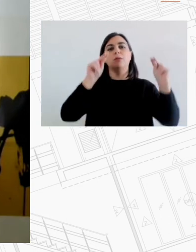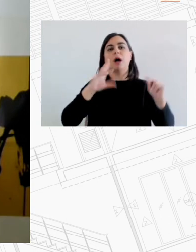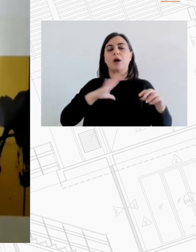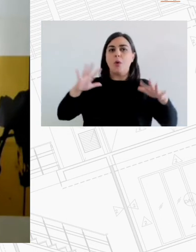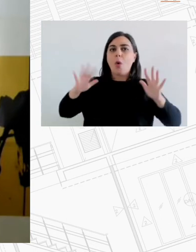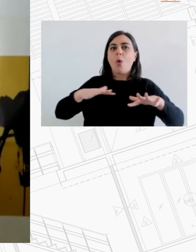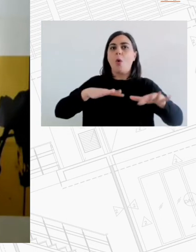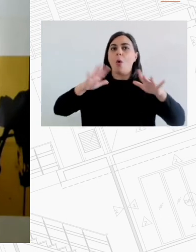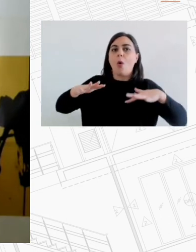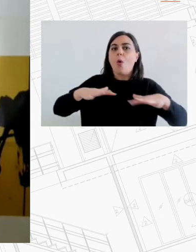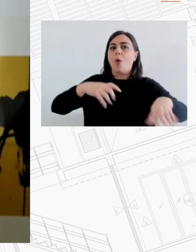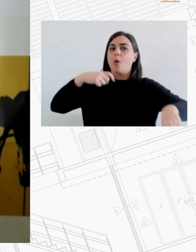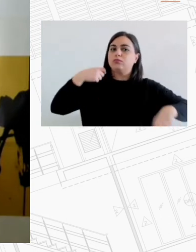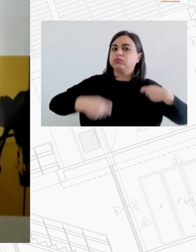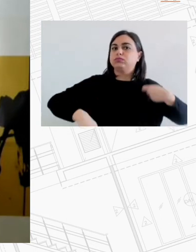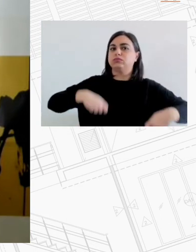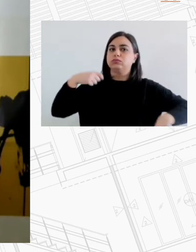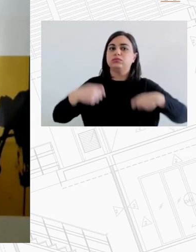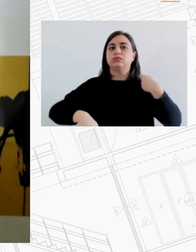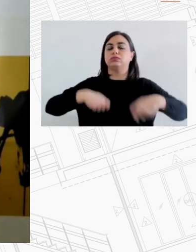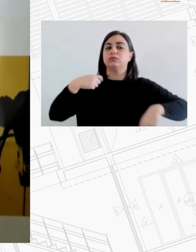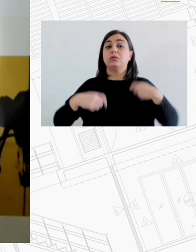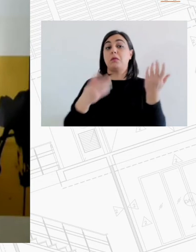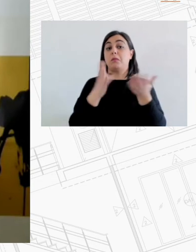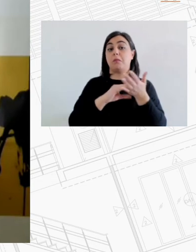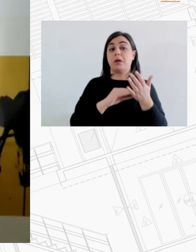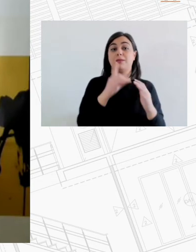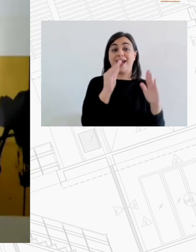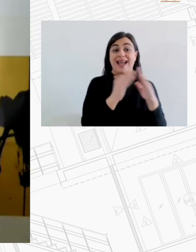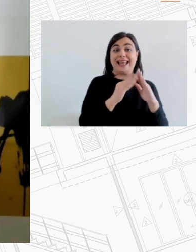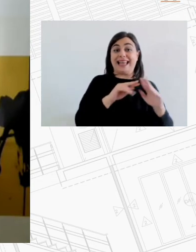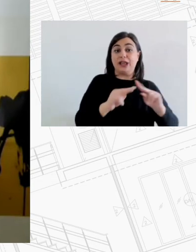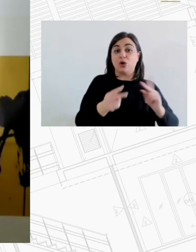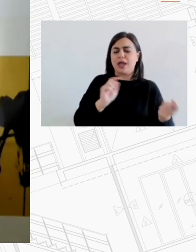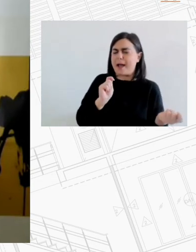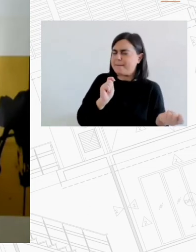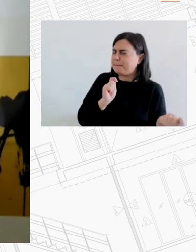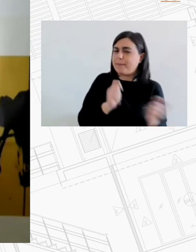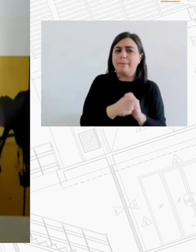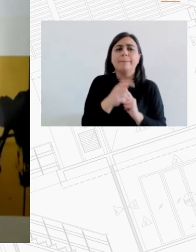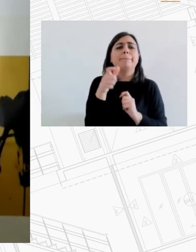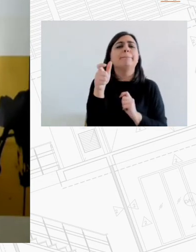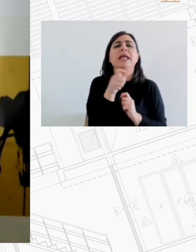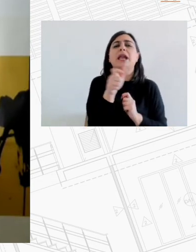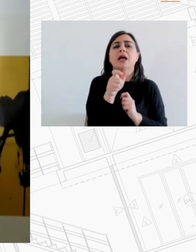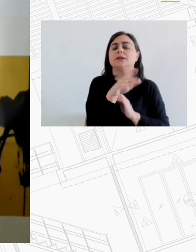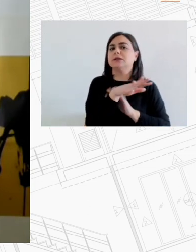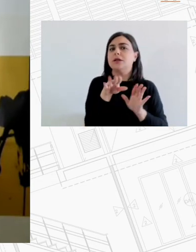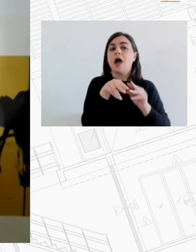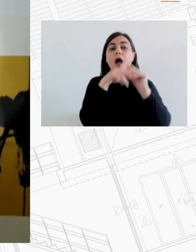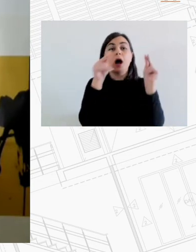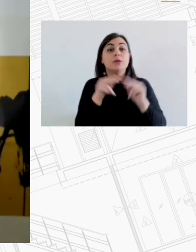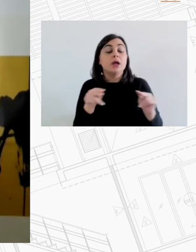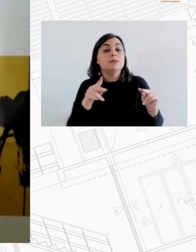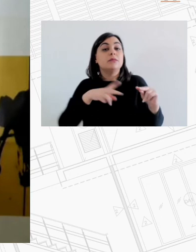κατάσταση στο Βερολίνο ολόκληρες γειτονιές να αλλάζουν χαρακτήρα μέσα σε ελάχιστος μήνες και το δικαίωμα στη στέγαση να μην γίνεται